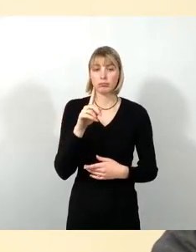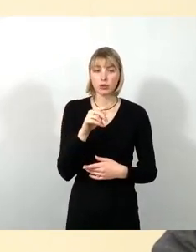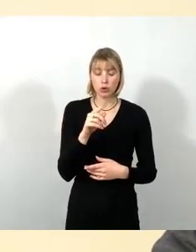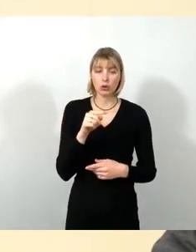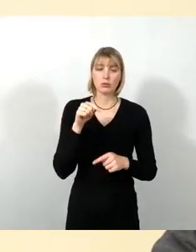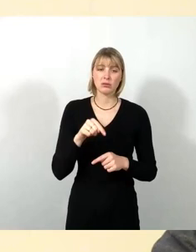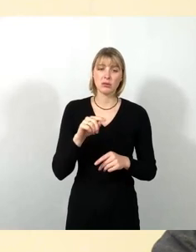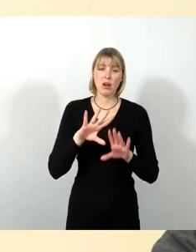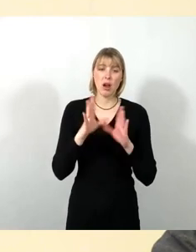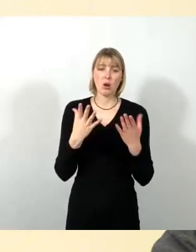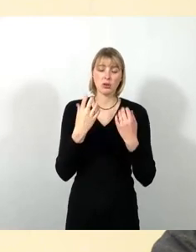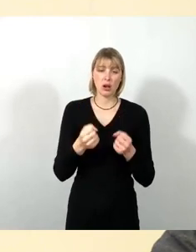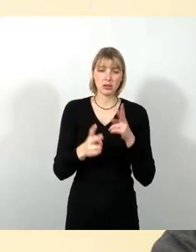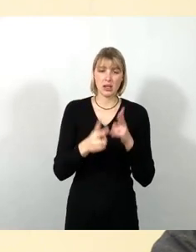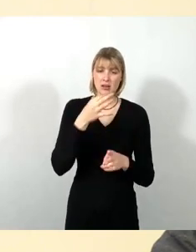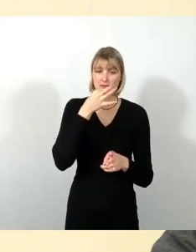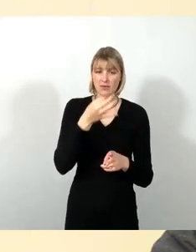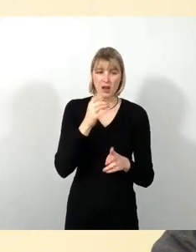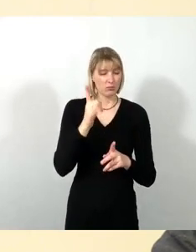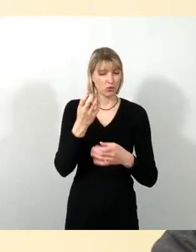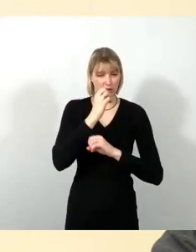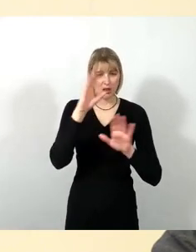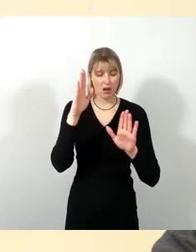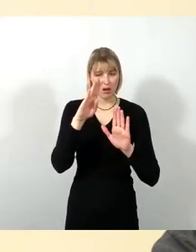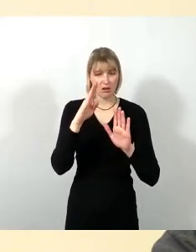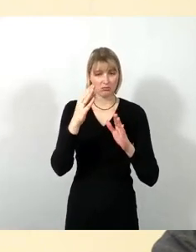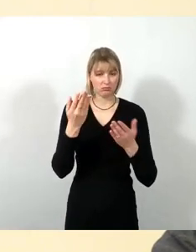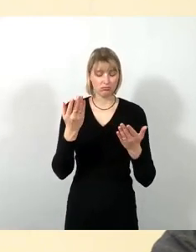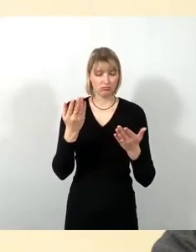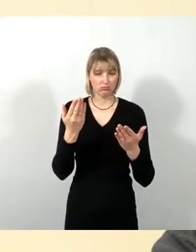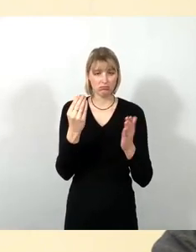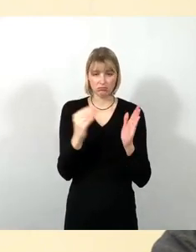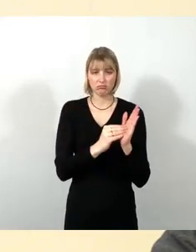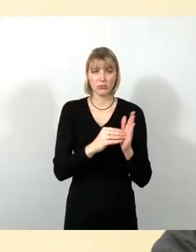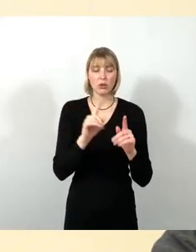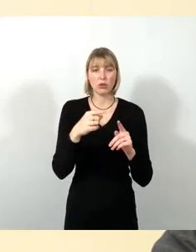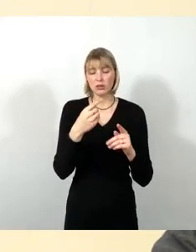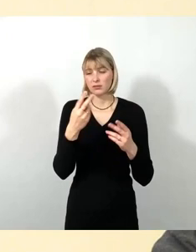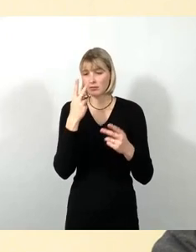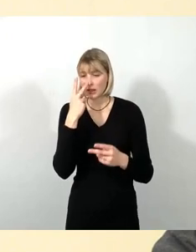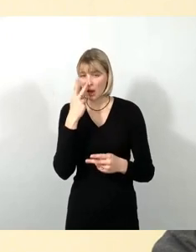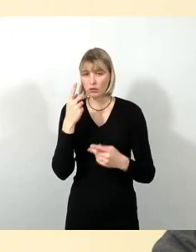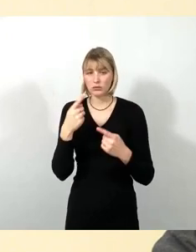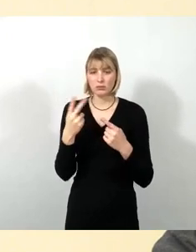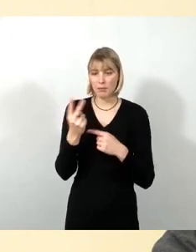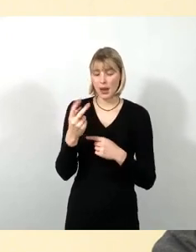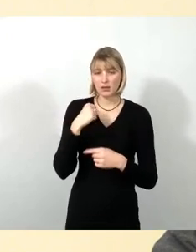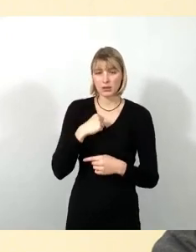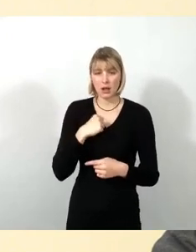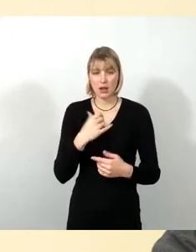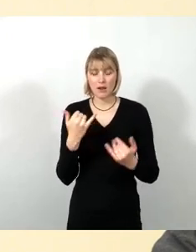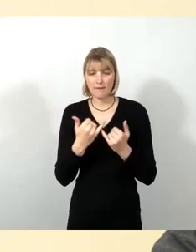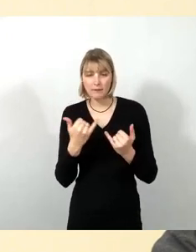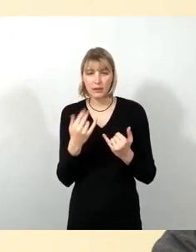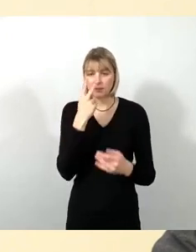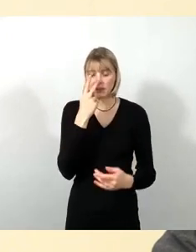zu klären, ob diese Mittel auf anderem Weg an die beiden Träger zuwendungsfähig wären. Abschließend möchte ich